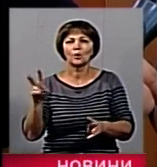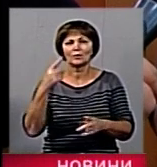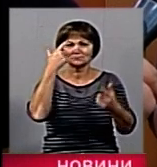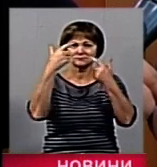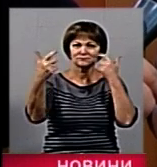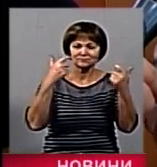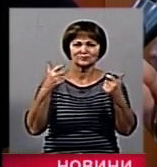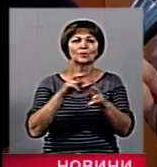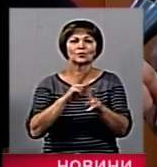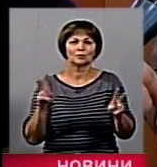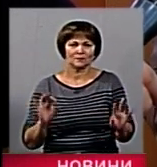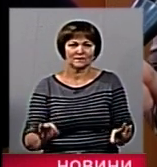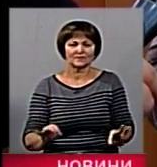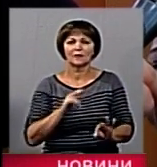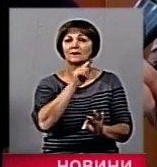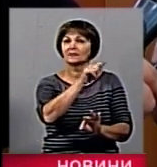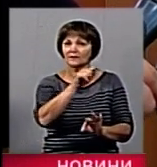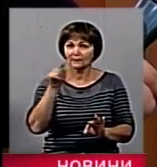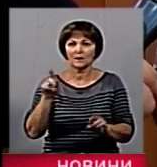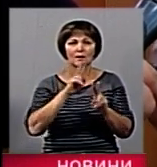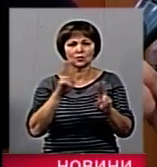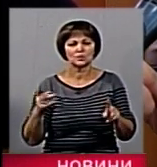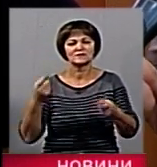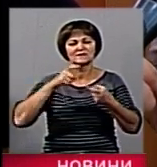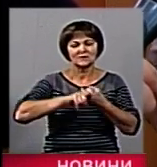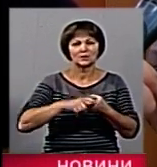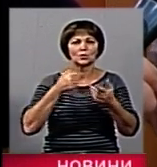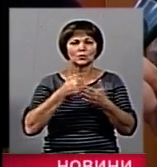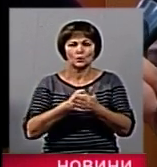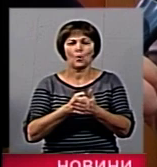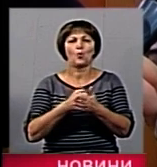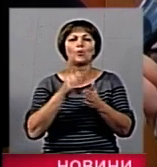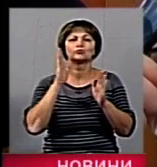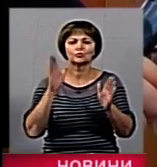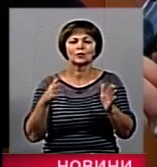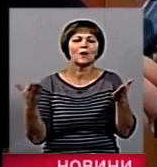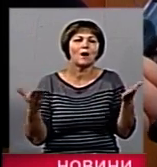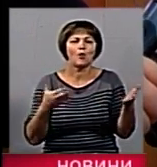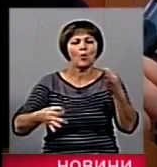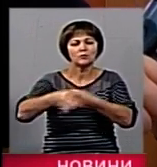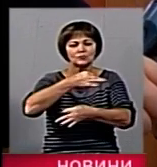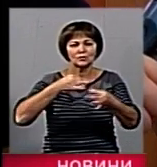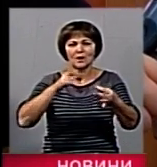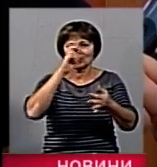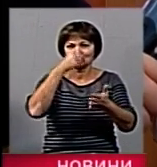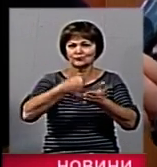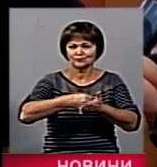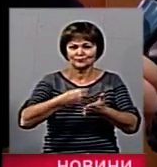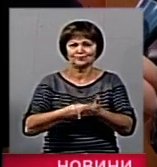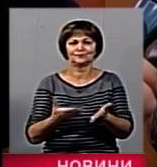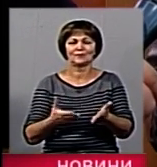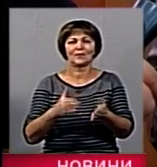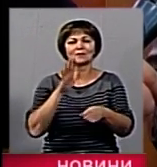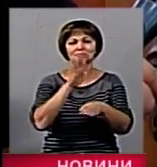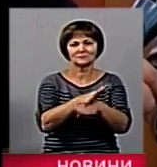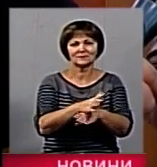інформацію, правда? Ті люди, які причетні до формування бюджетів, ті люди, які дають розпорядження,